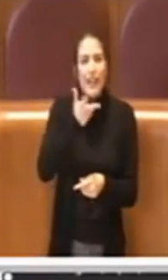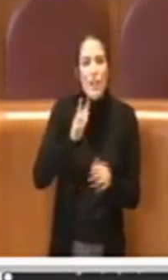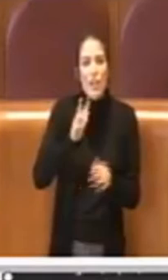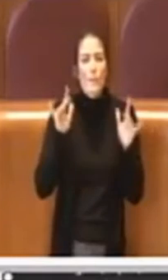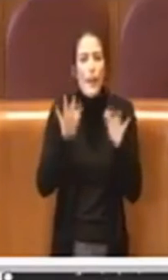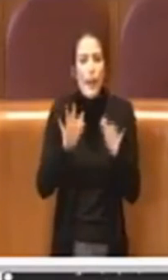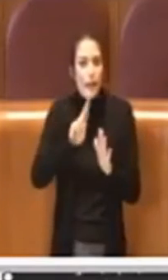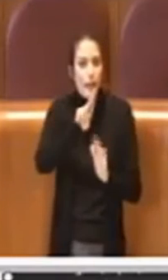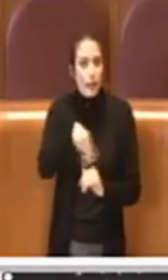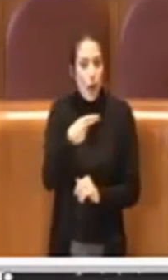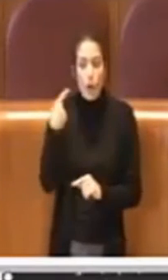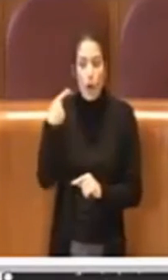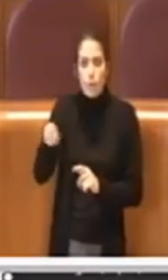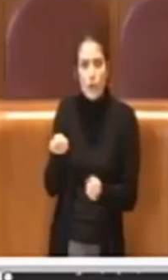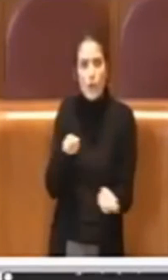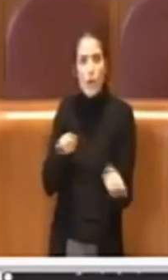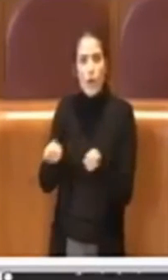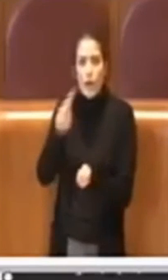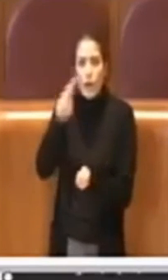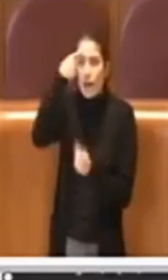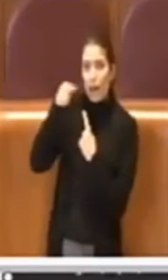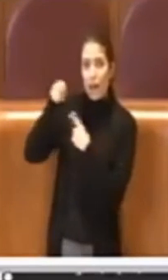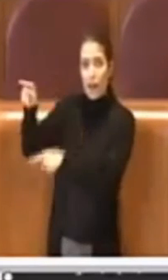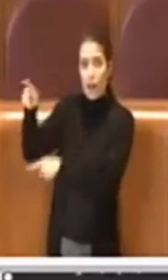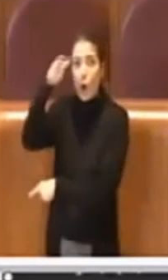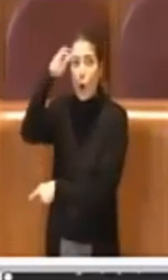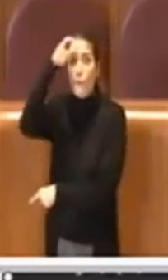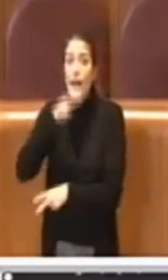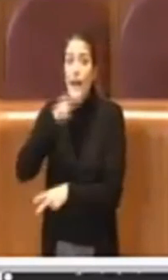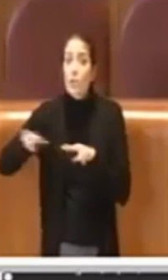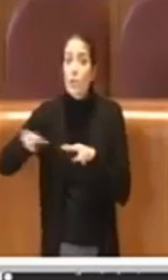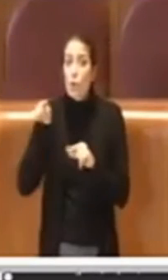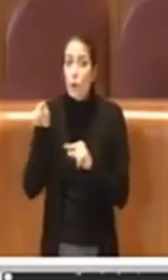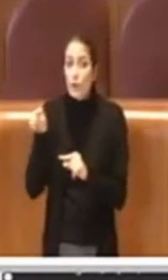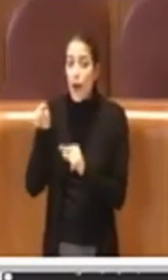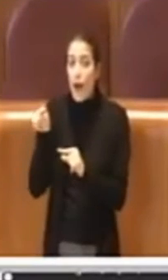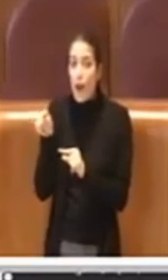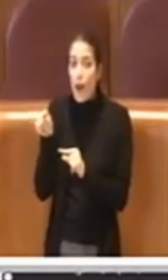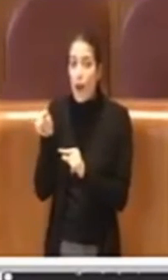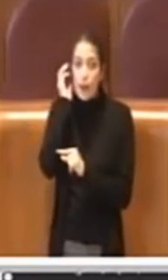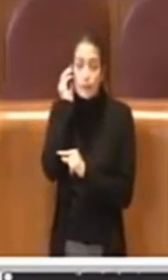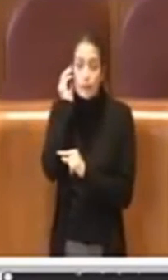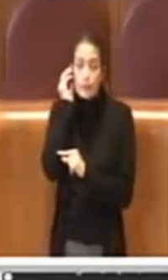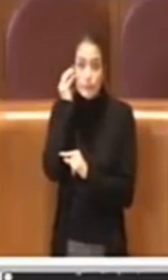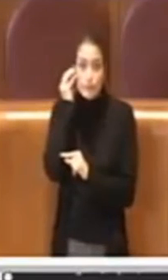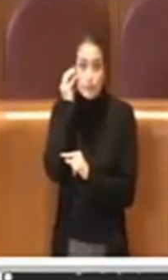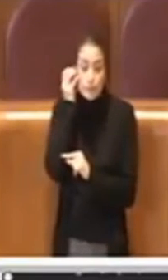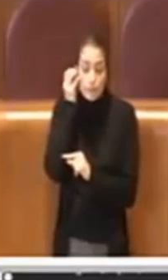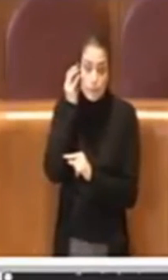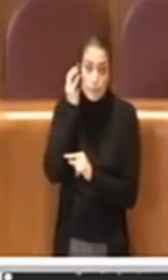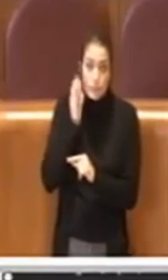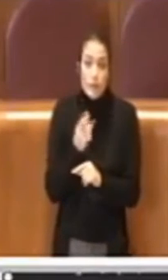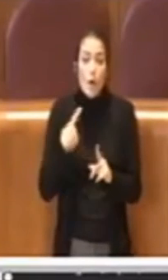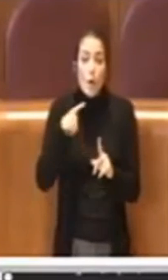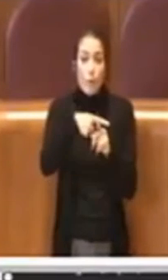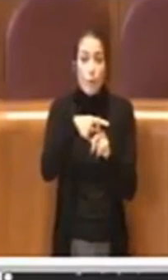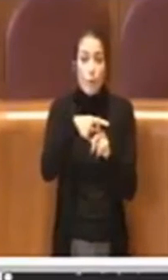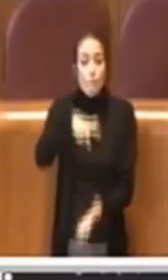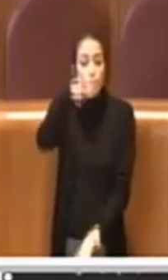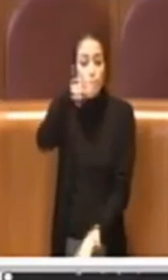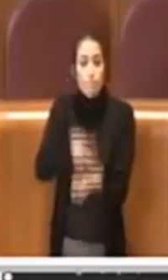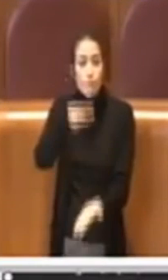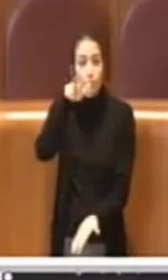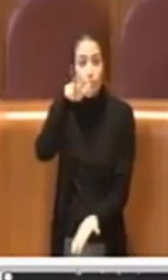è stato gestito a parte dai governi nazionali e ha trovato una sua